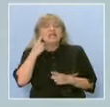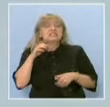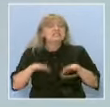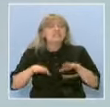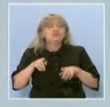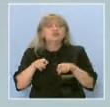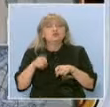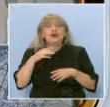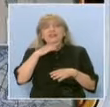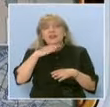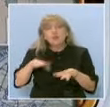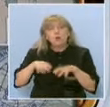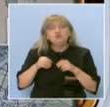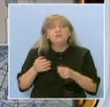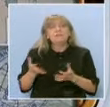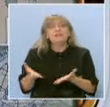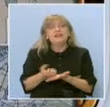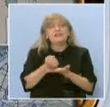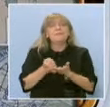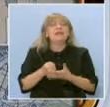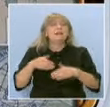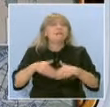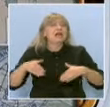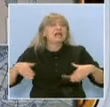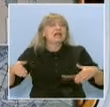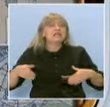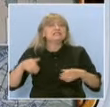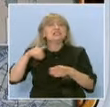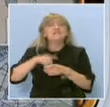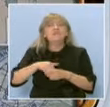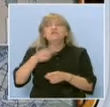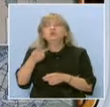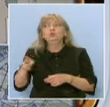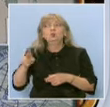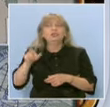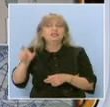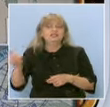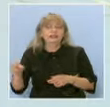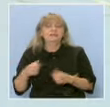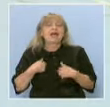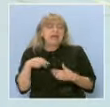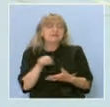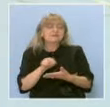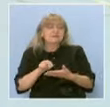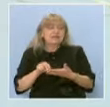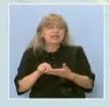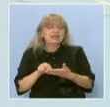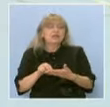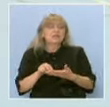научим да намираме границите си в същността на другите. По темата аз писах по-скоро в